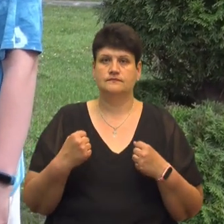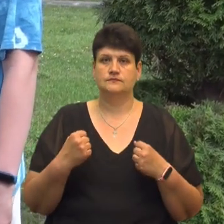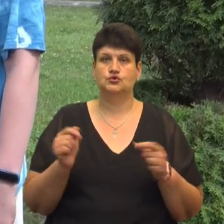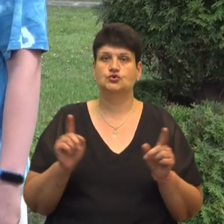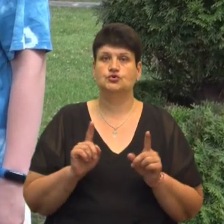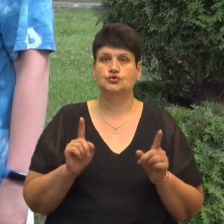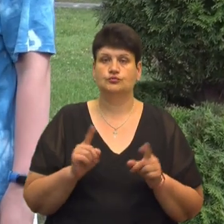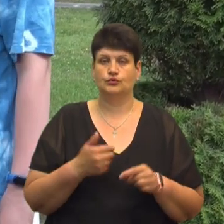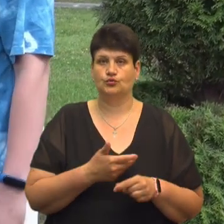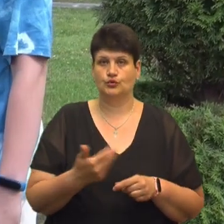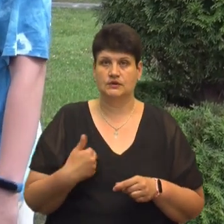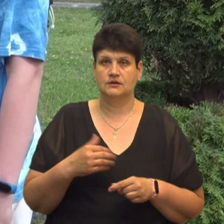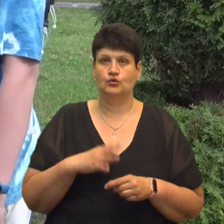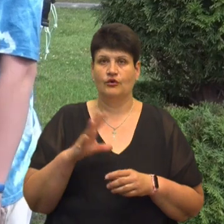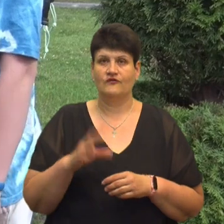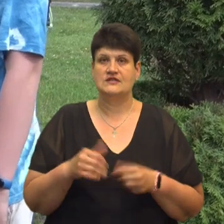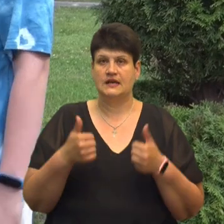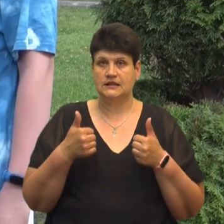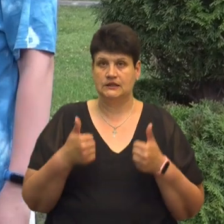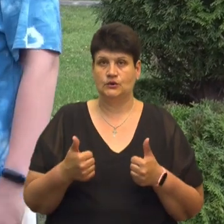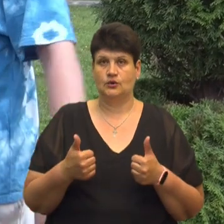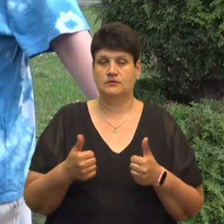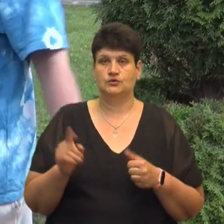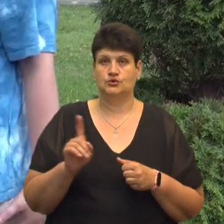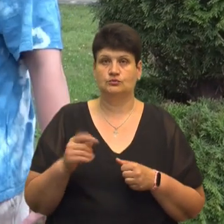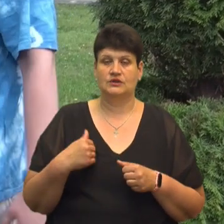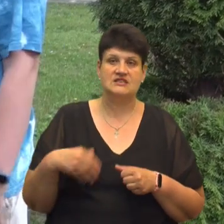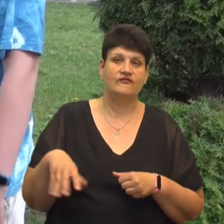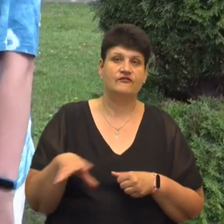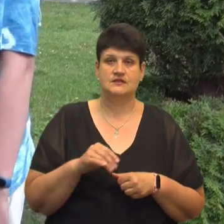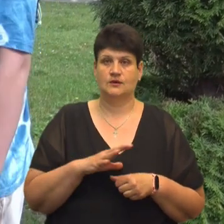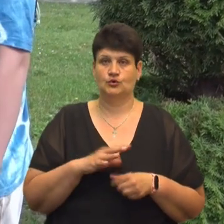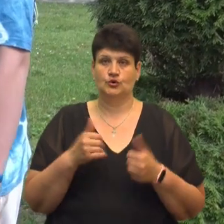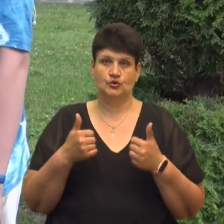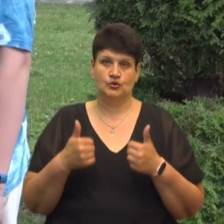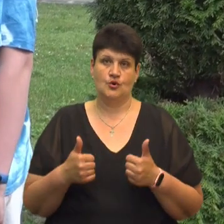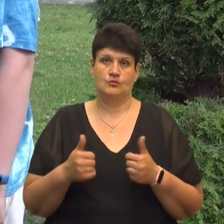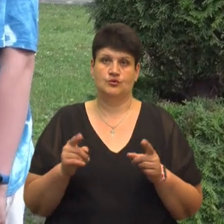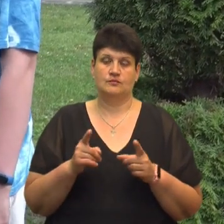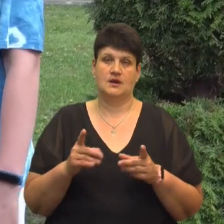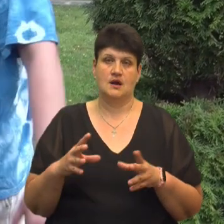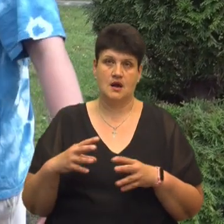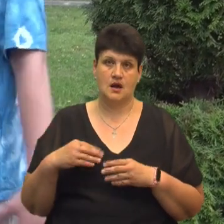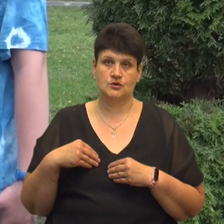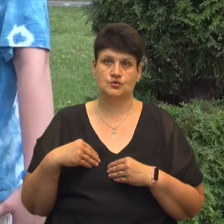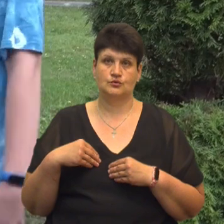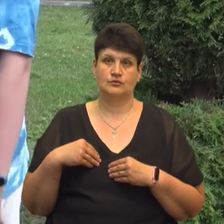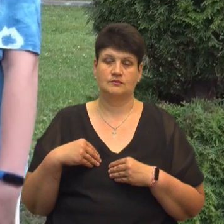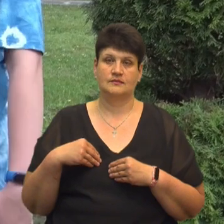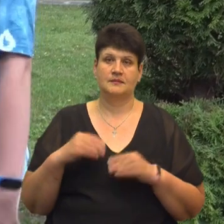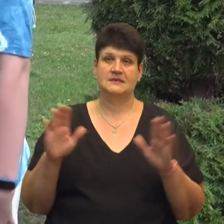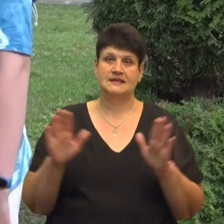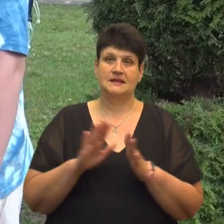у нас було все добре з ним, щоб у нас усіх було все добре, щоб ми разом писали пісні,